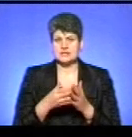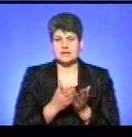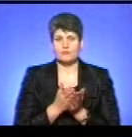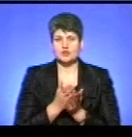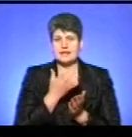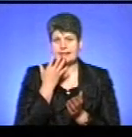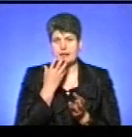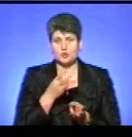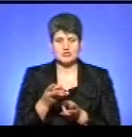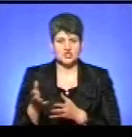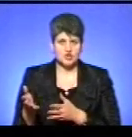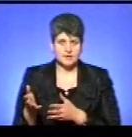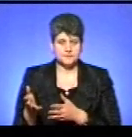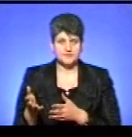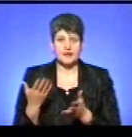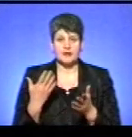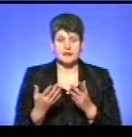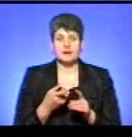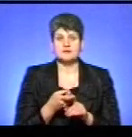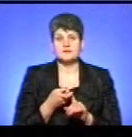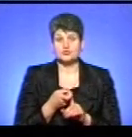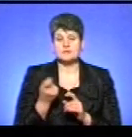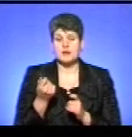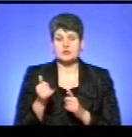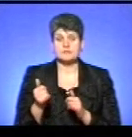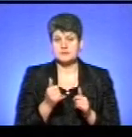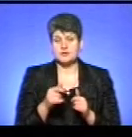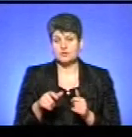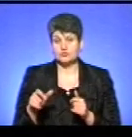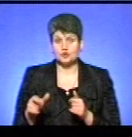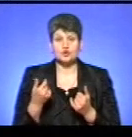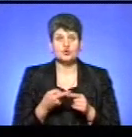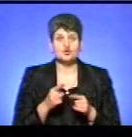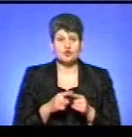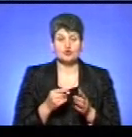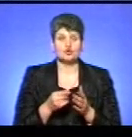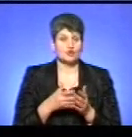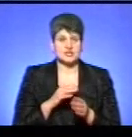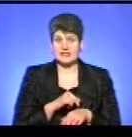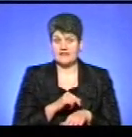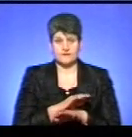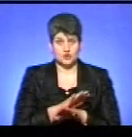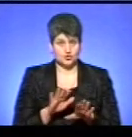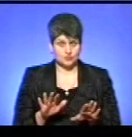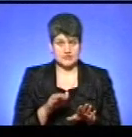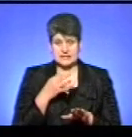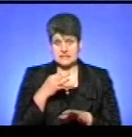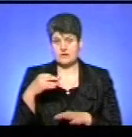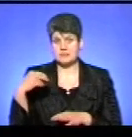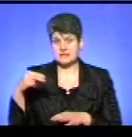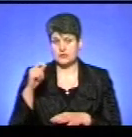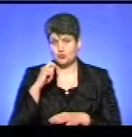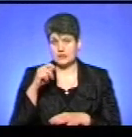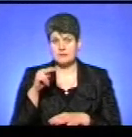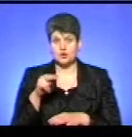теплопостачання. Однак малозабезпечені громадяни цього здорожчання не відчують. Про це запевнив президент України Петро